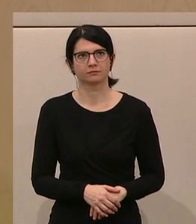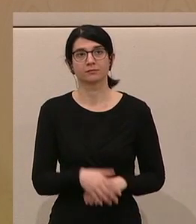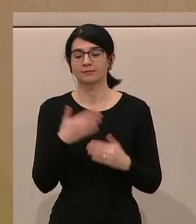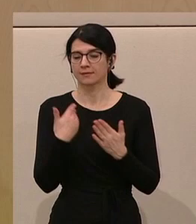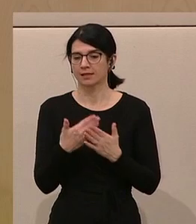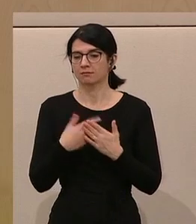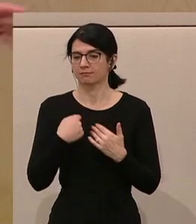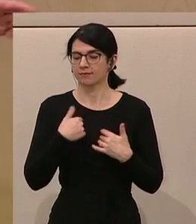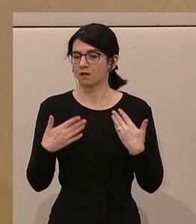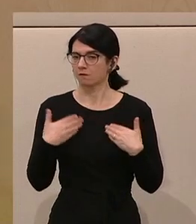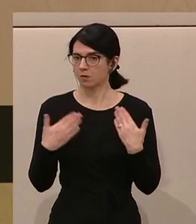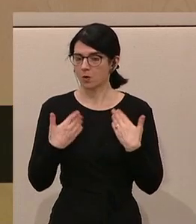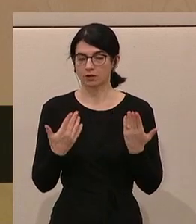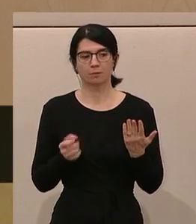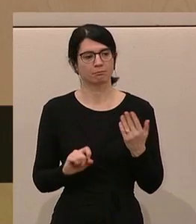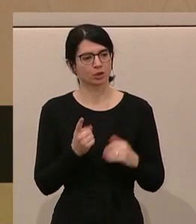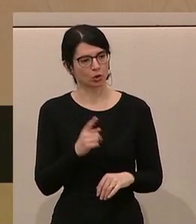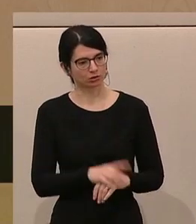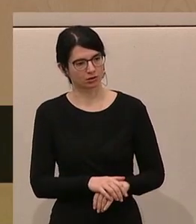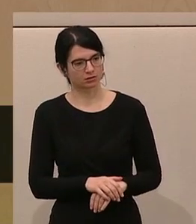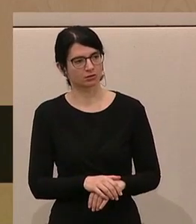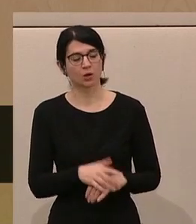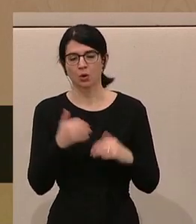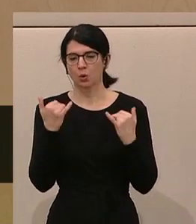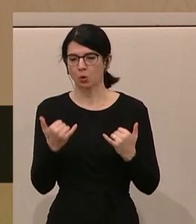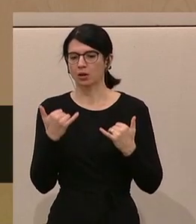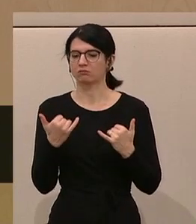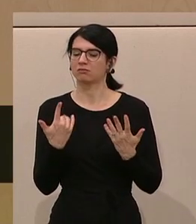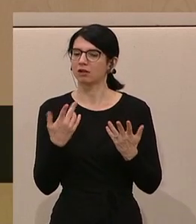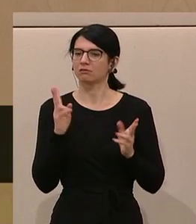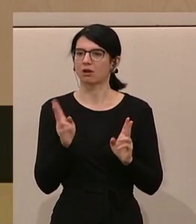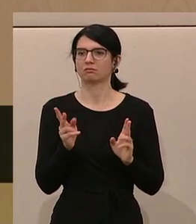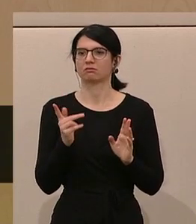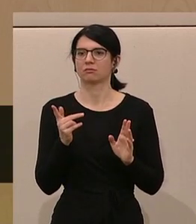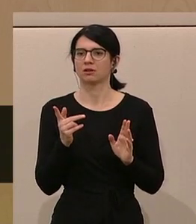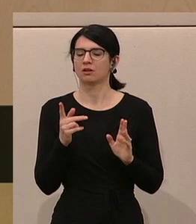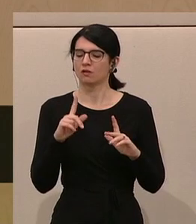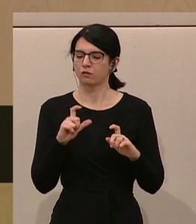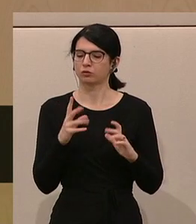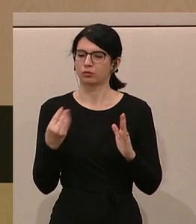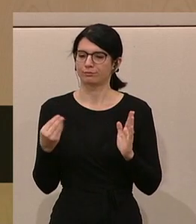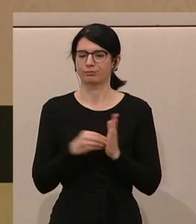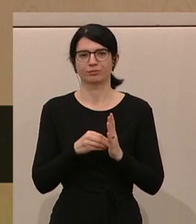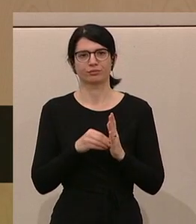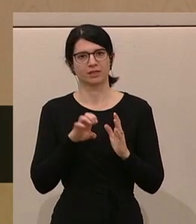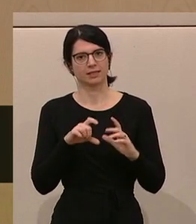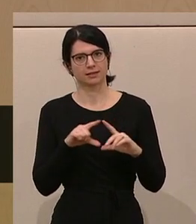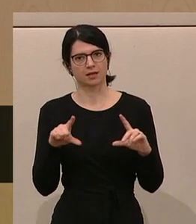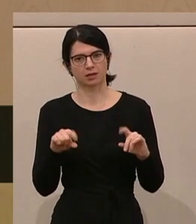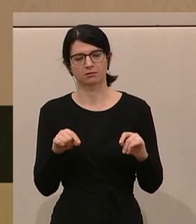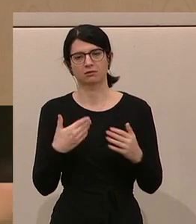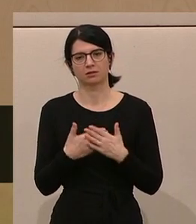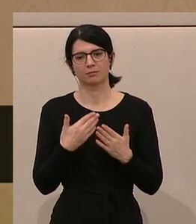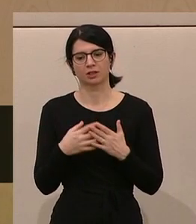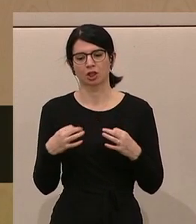Deshalb freut es mich noch einmal ganz besonders, dass wir heute diesen Schritt setzen. Ein Foto auf der E-Card, das wir zur